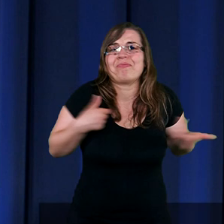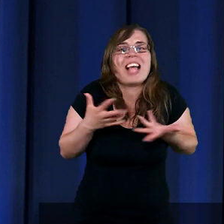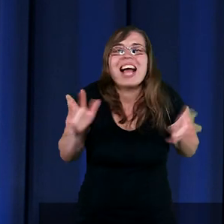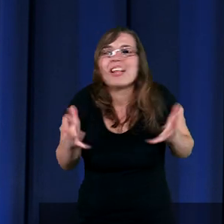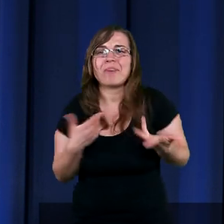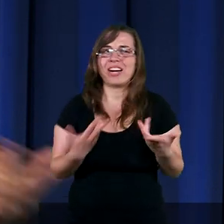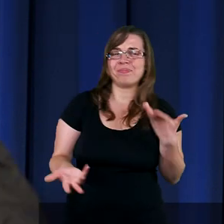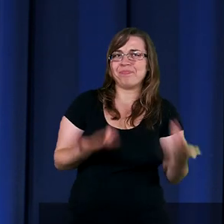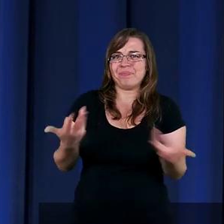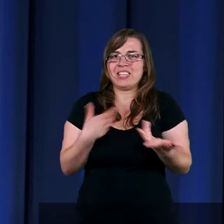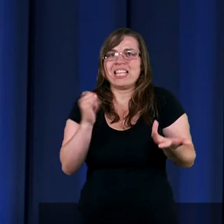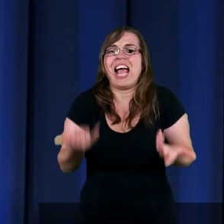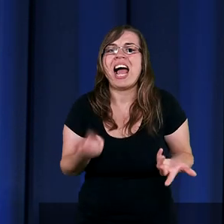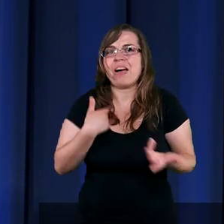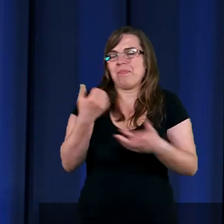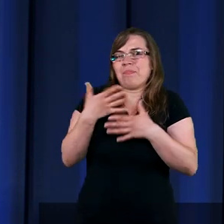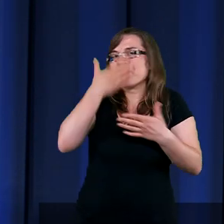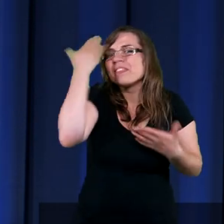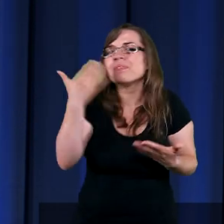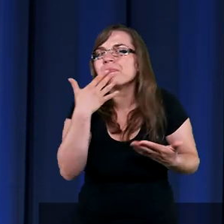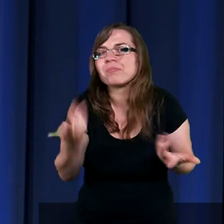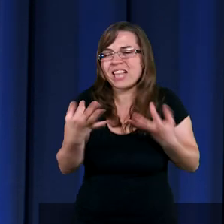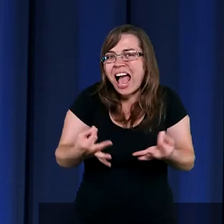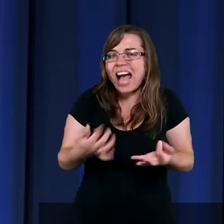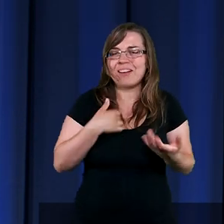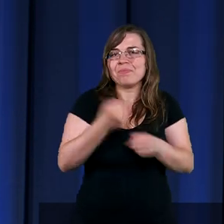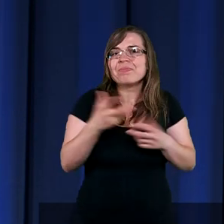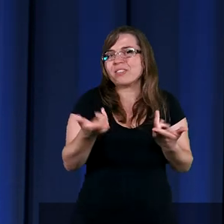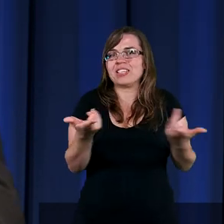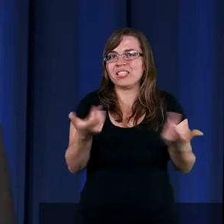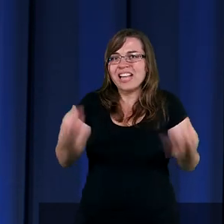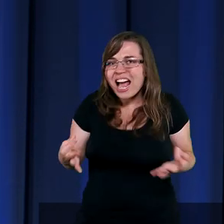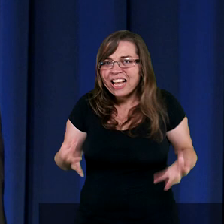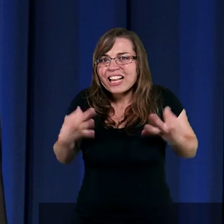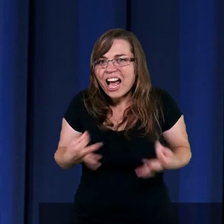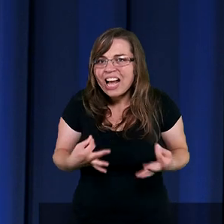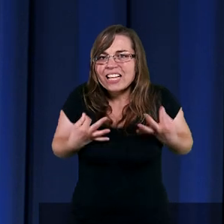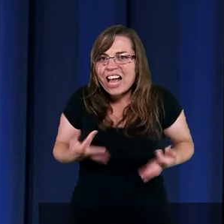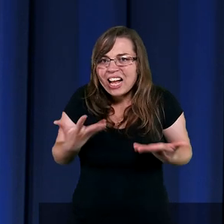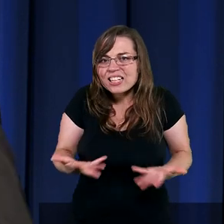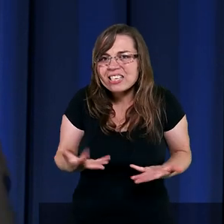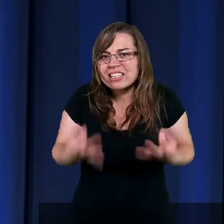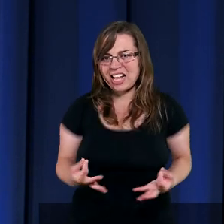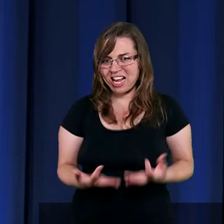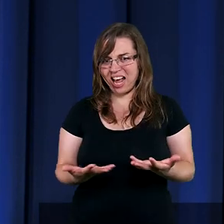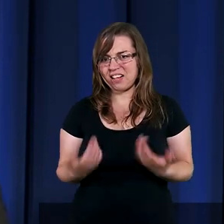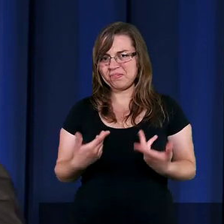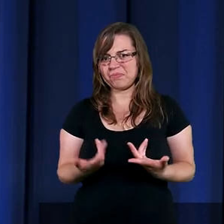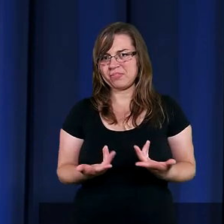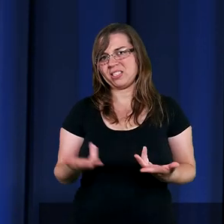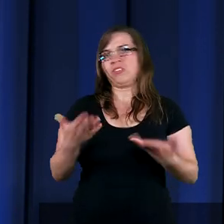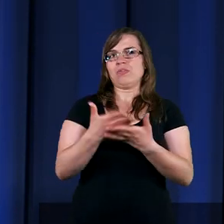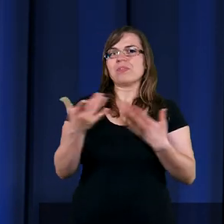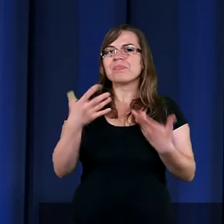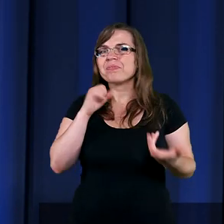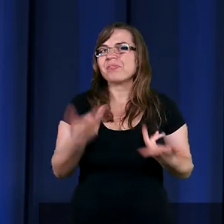bardzo, ja mówić nie potrafię. Teraz, teraz mam pójść. Teraz. Może to już nie